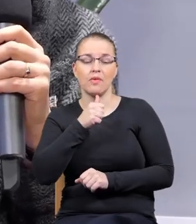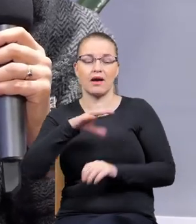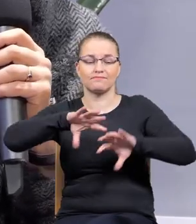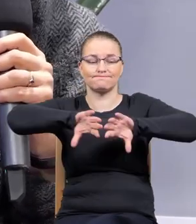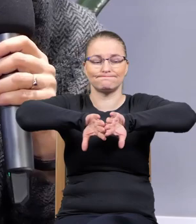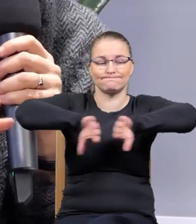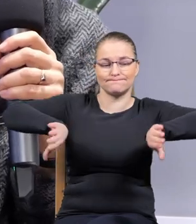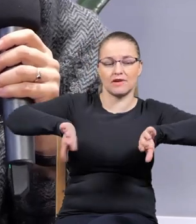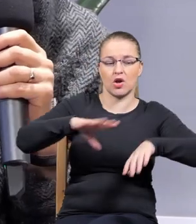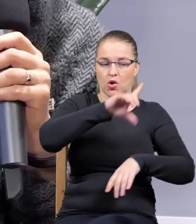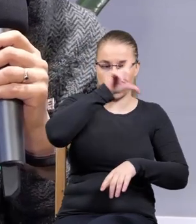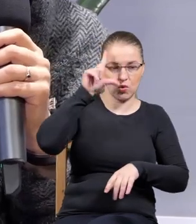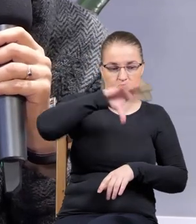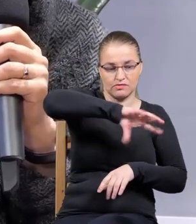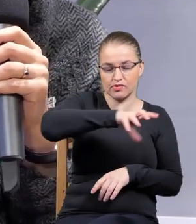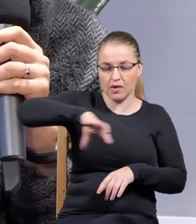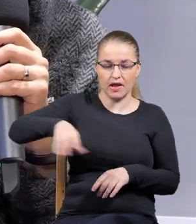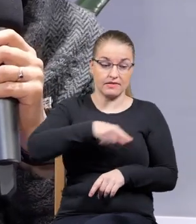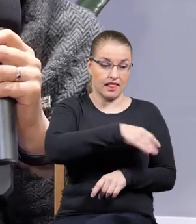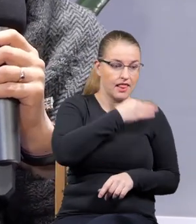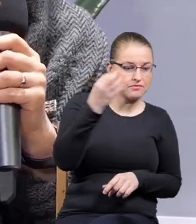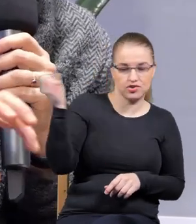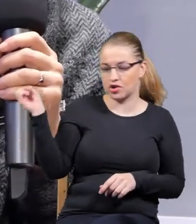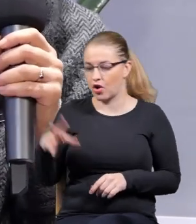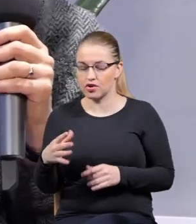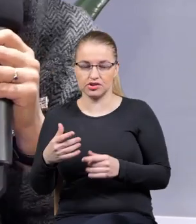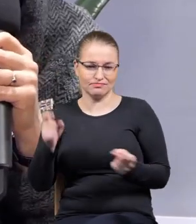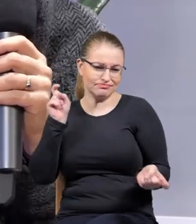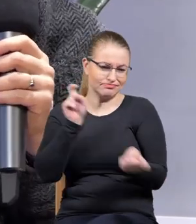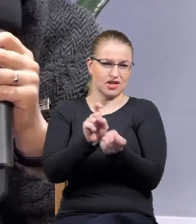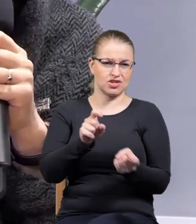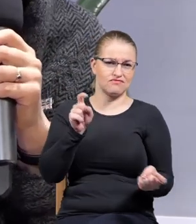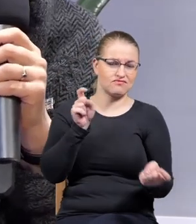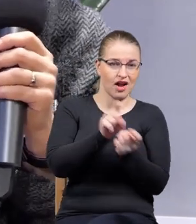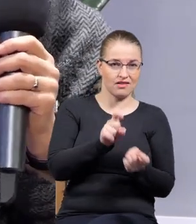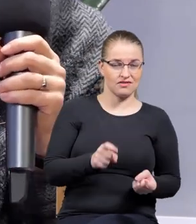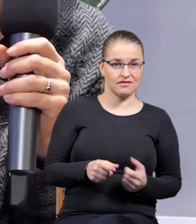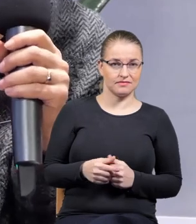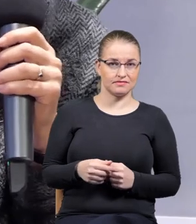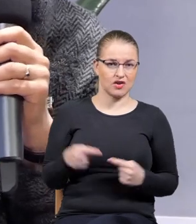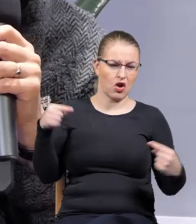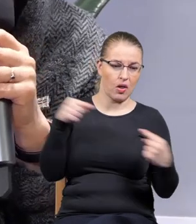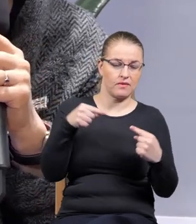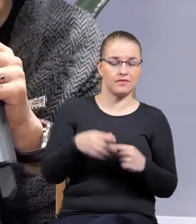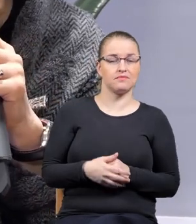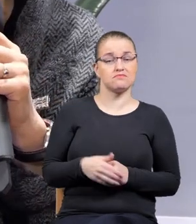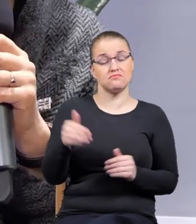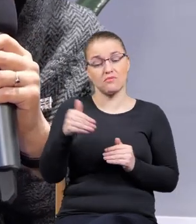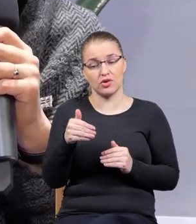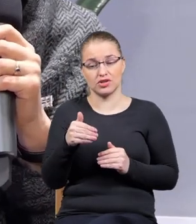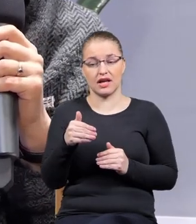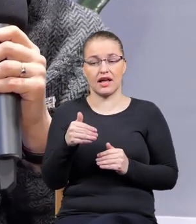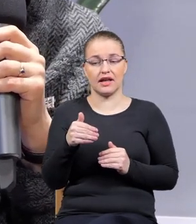ludzi i pokazywania, że jedni są lepsi, drudzy gorsi i przeciwstawiania się ludziom, nie wiem, może ta diagnoza jest zbyt